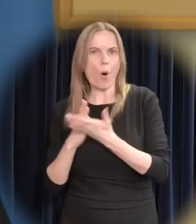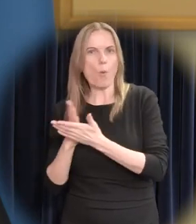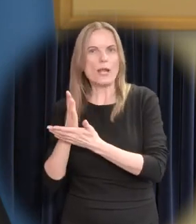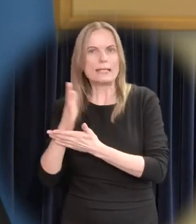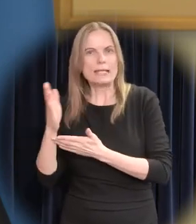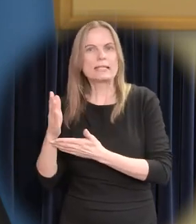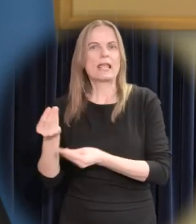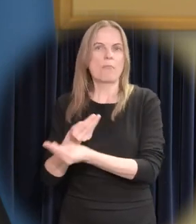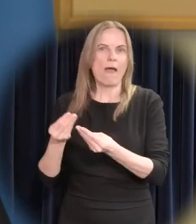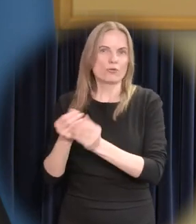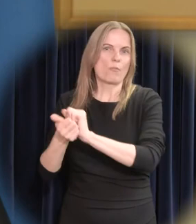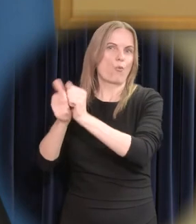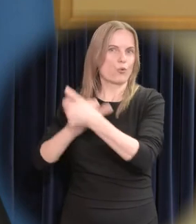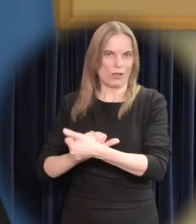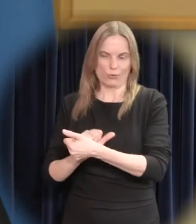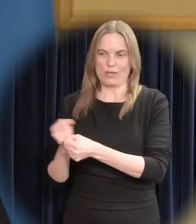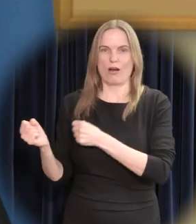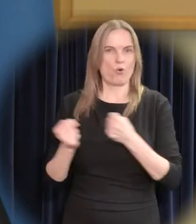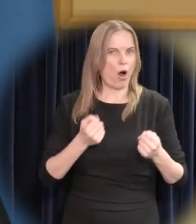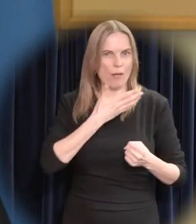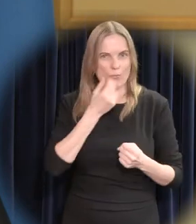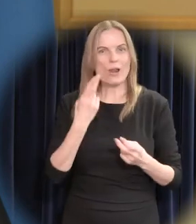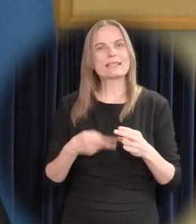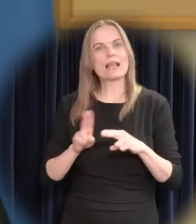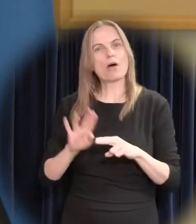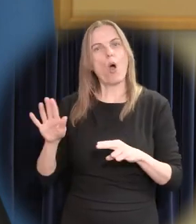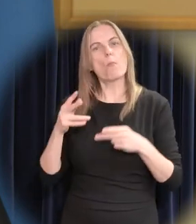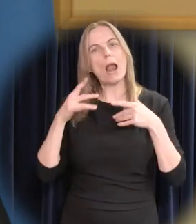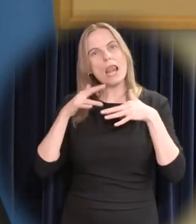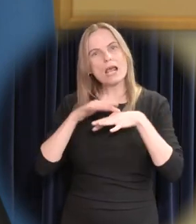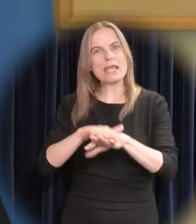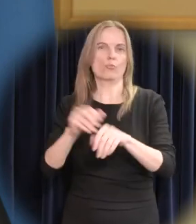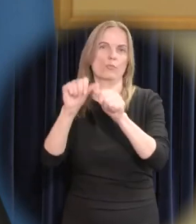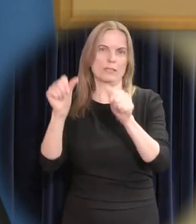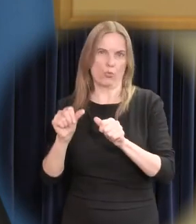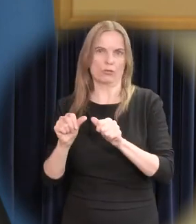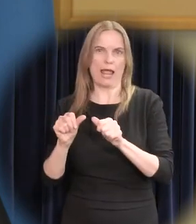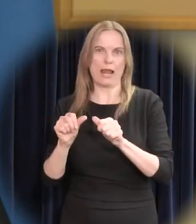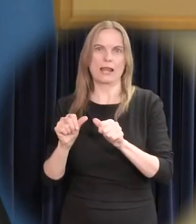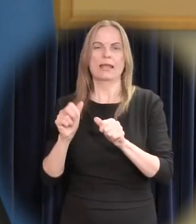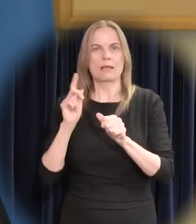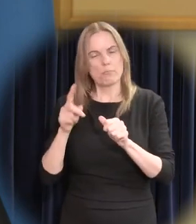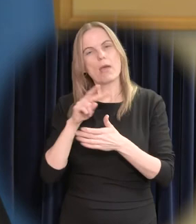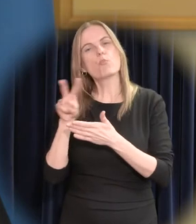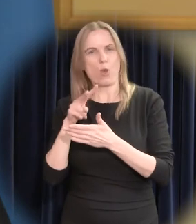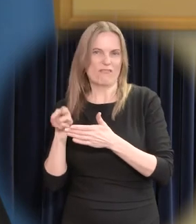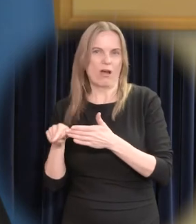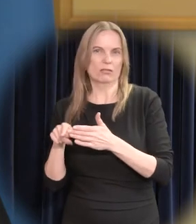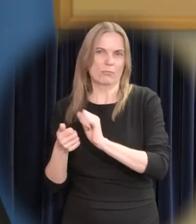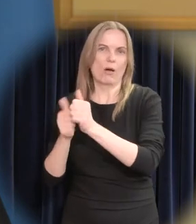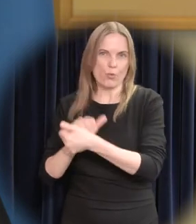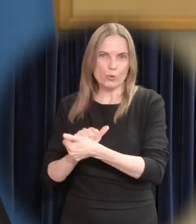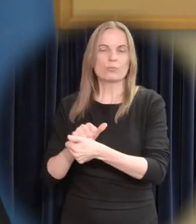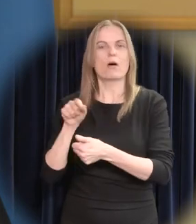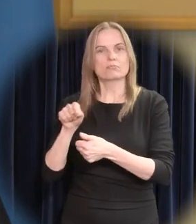muudatustega. Ning peab üle vaatama oma lõimumismudeli, et seada arukus ja lepitus vastu nendele, kelle